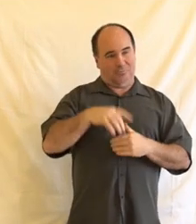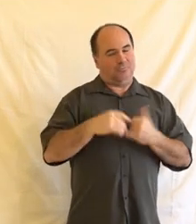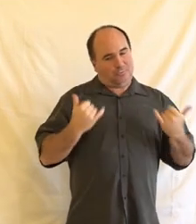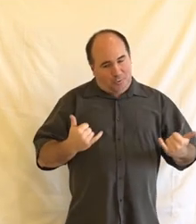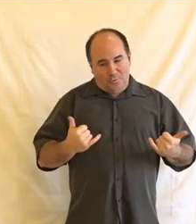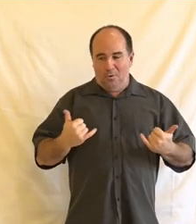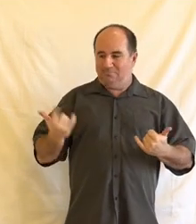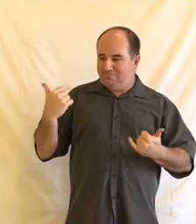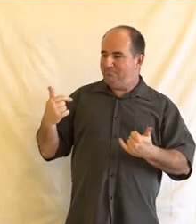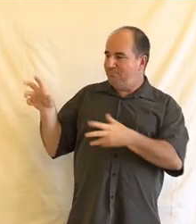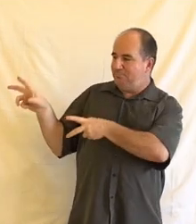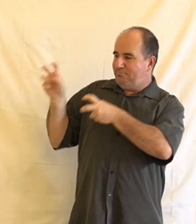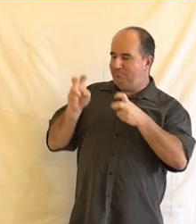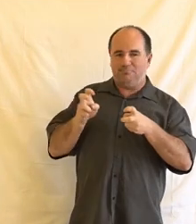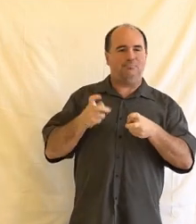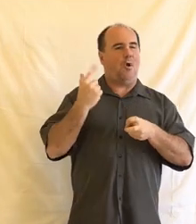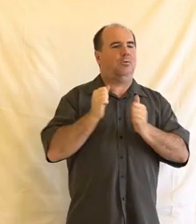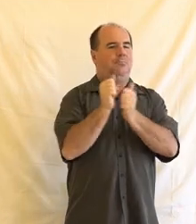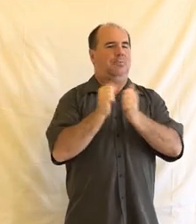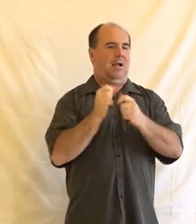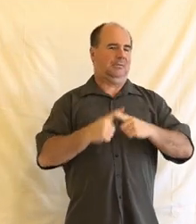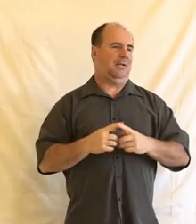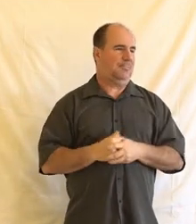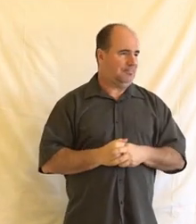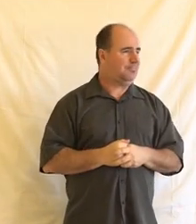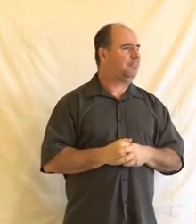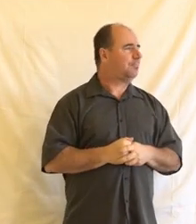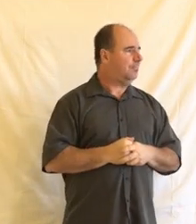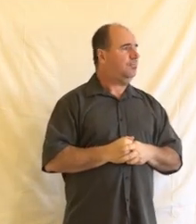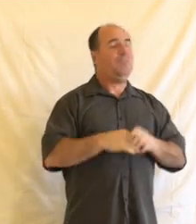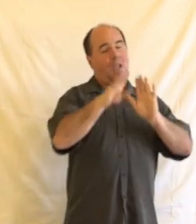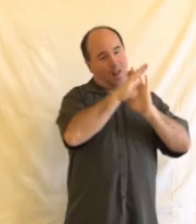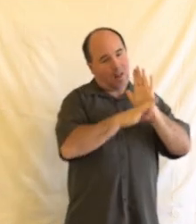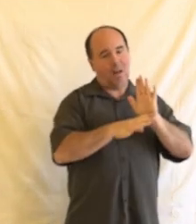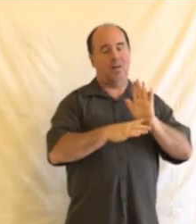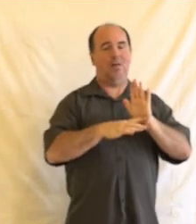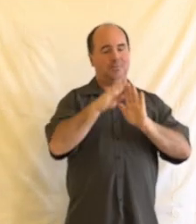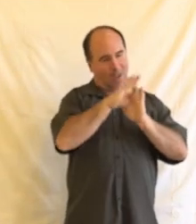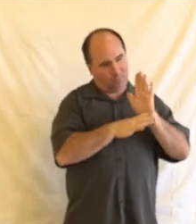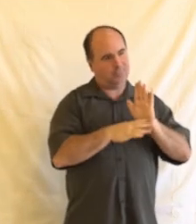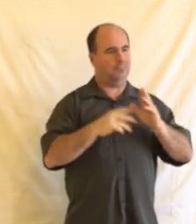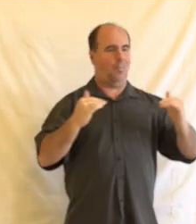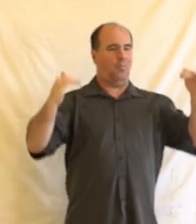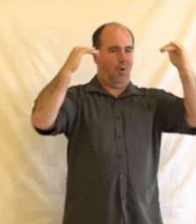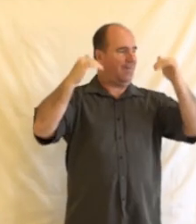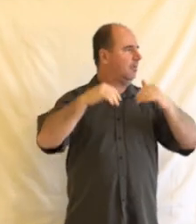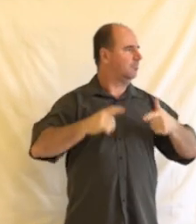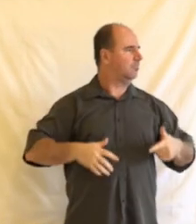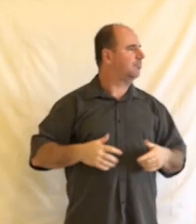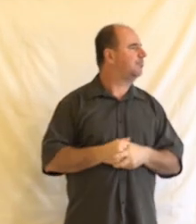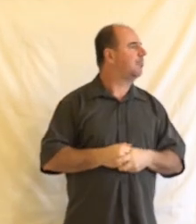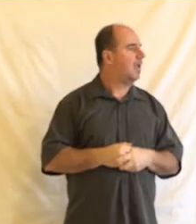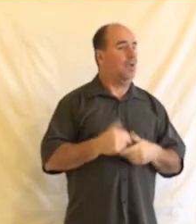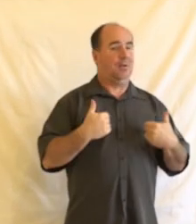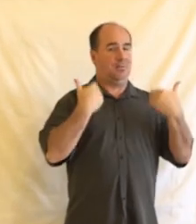legislativní úrovně. Já bych měla hned, než předám vlastně i možnost řečníkům se